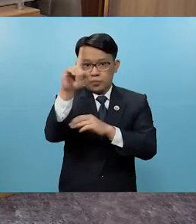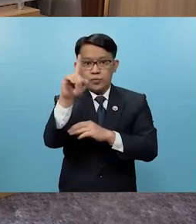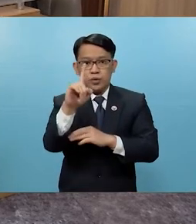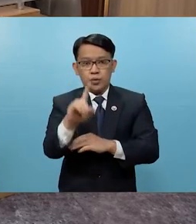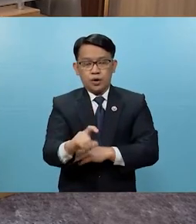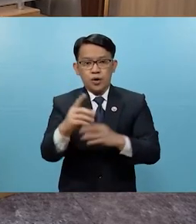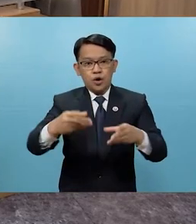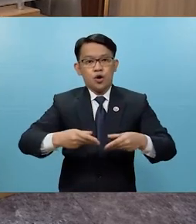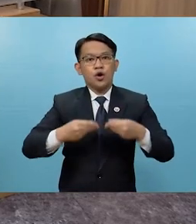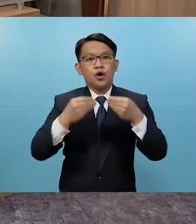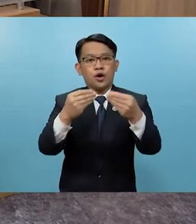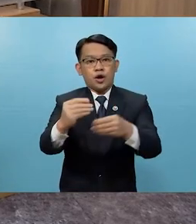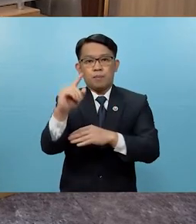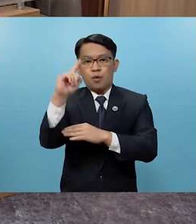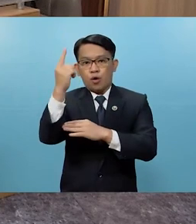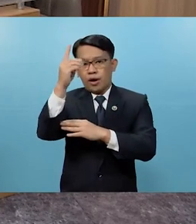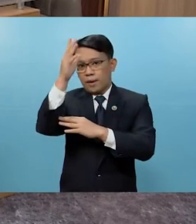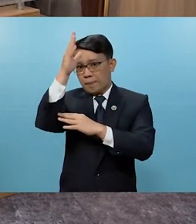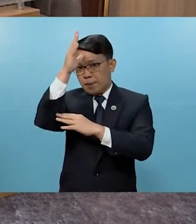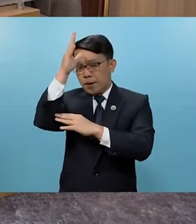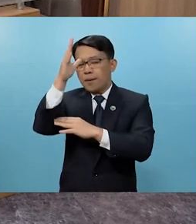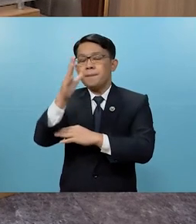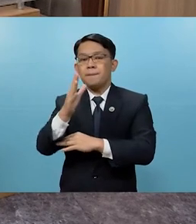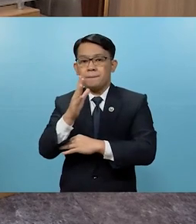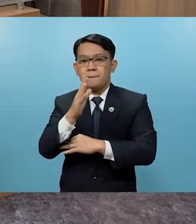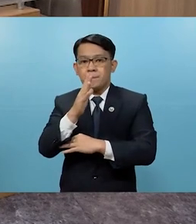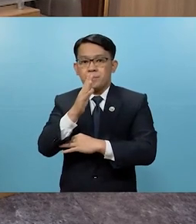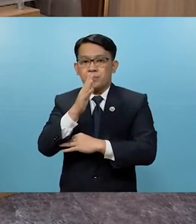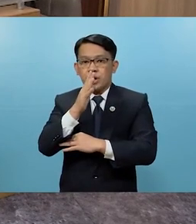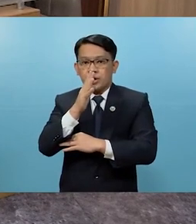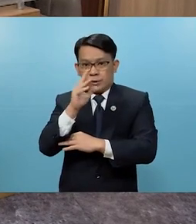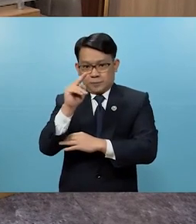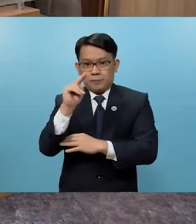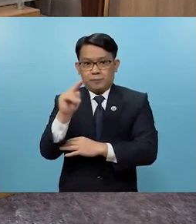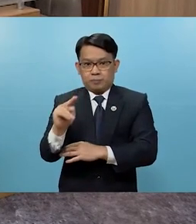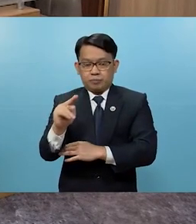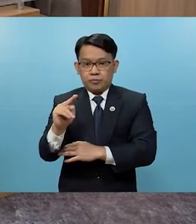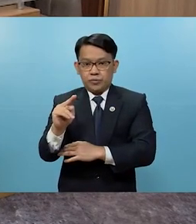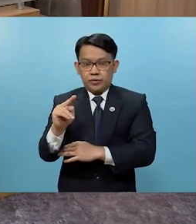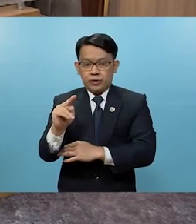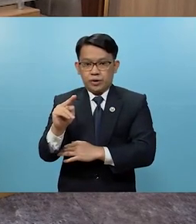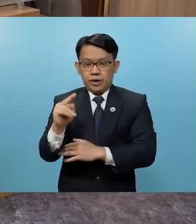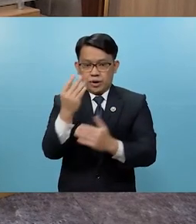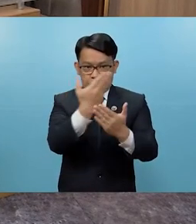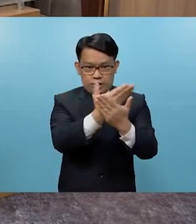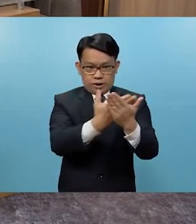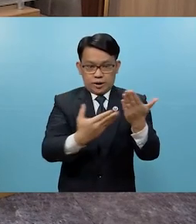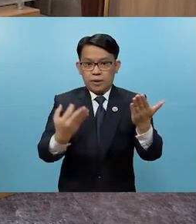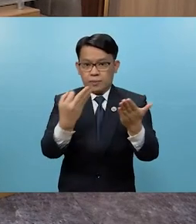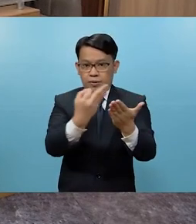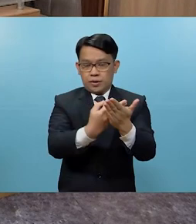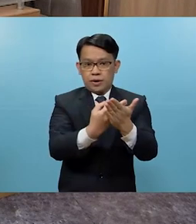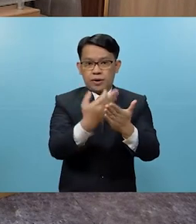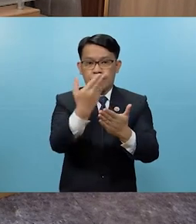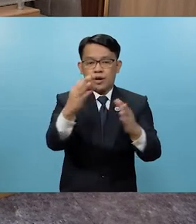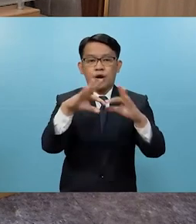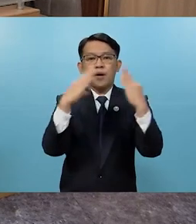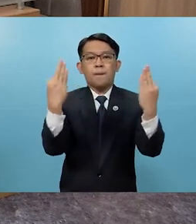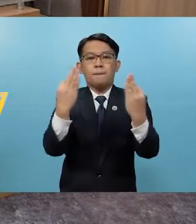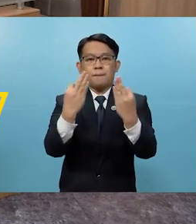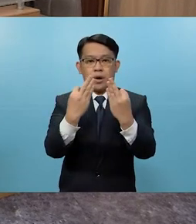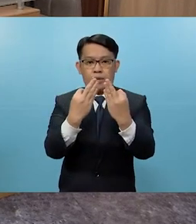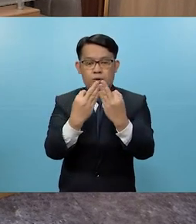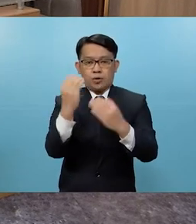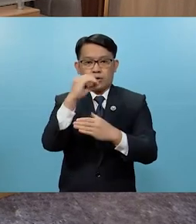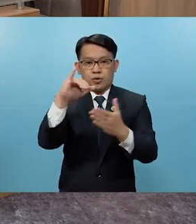naibibigay lamang ng ama o ng mga magulang yung pangangailangang material o pinansyal ng kanilang pamilya